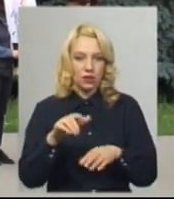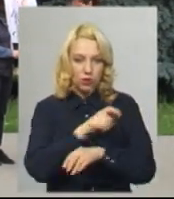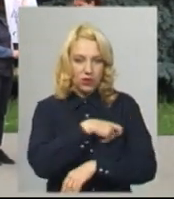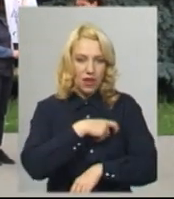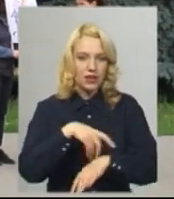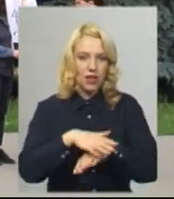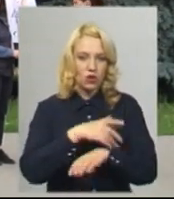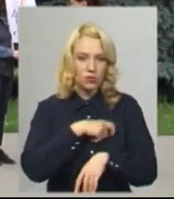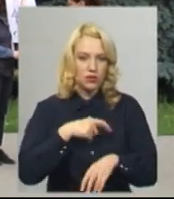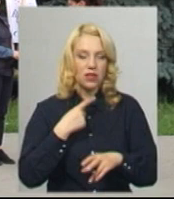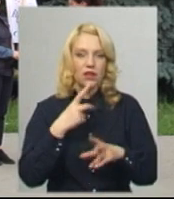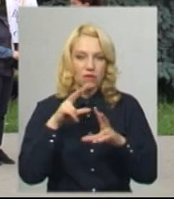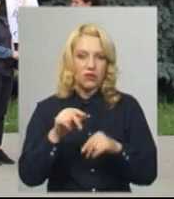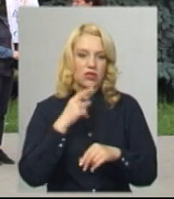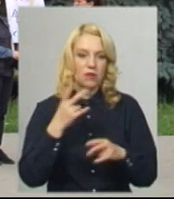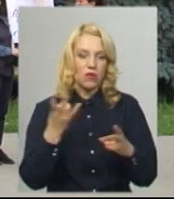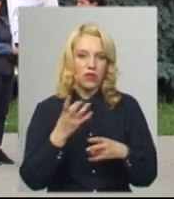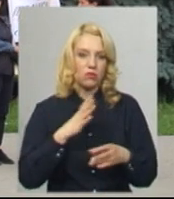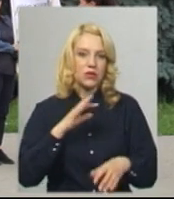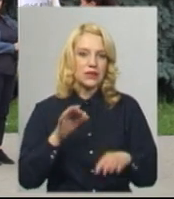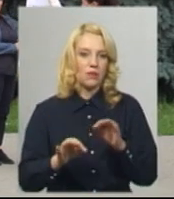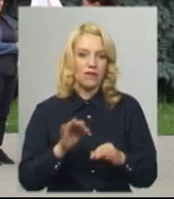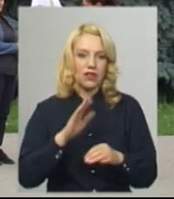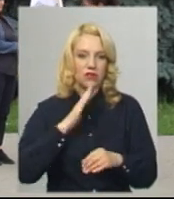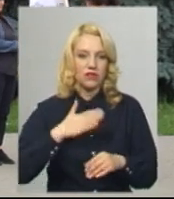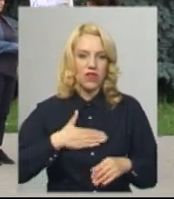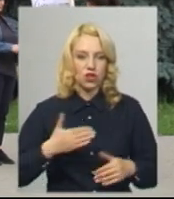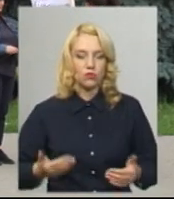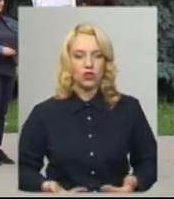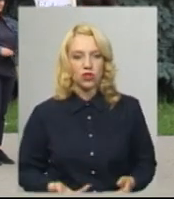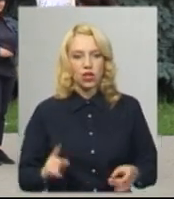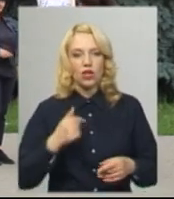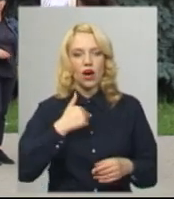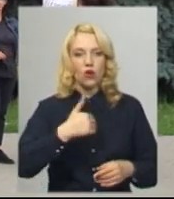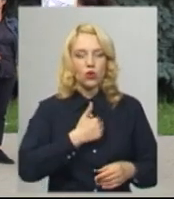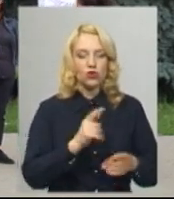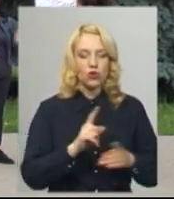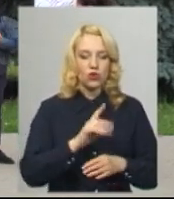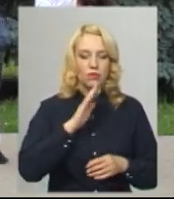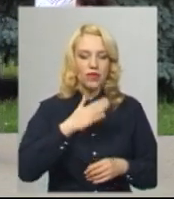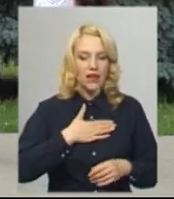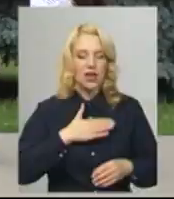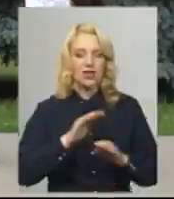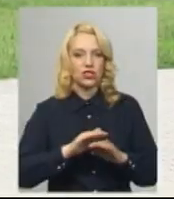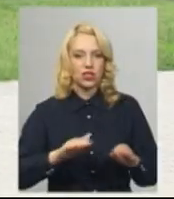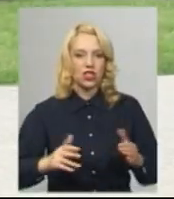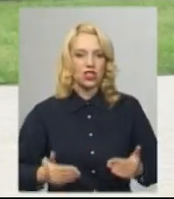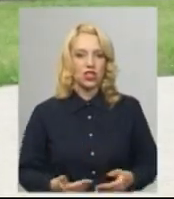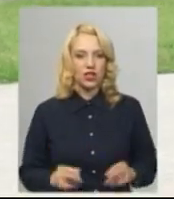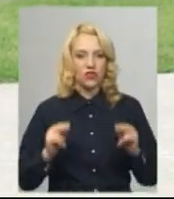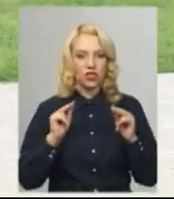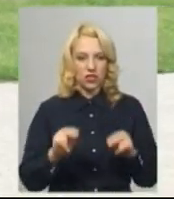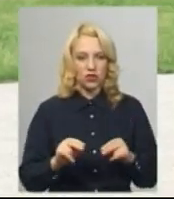відверто, має бути вже справедливість в нашому житті. Я хочу, щоб мої діти жили вже в чесності і справедливості.